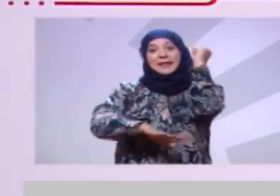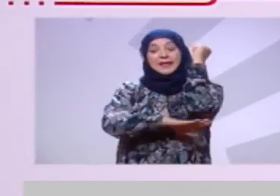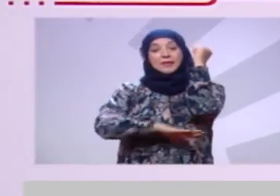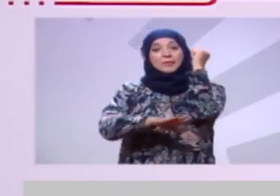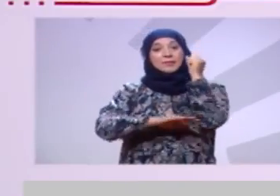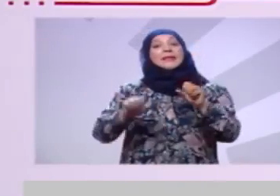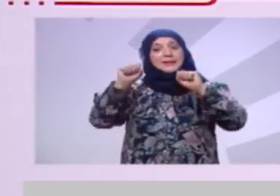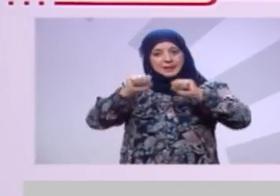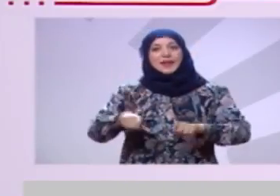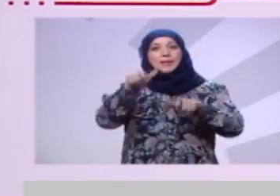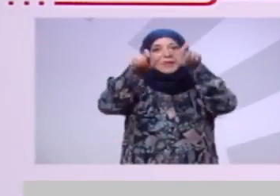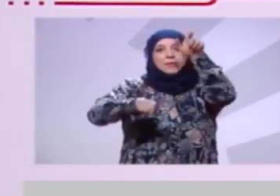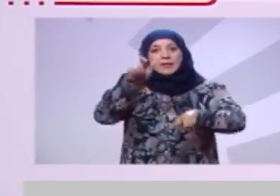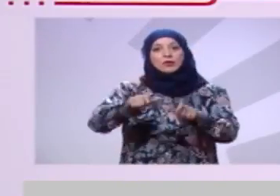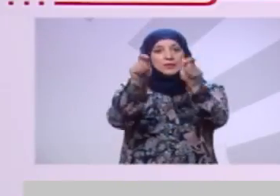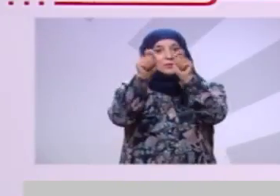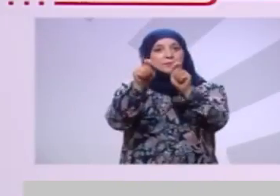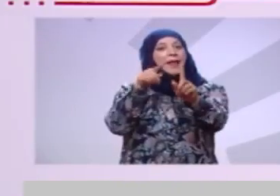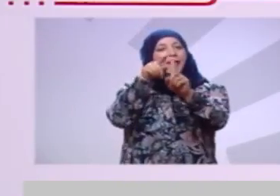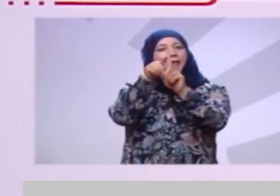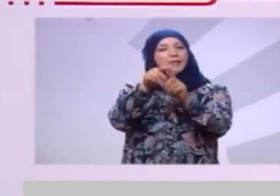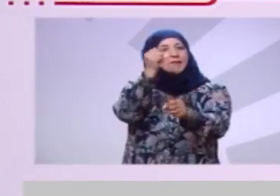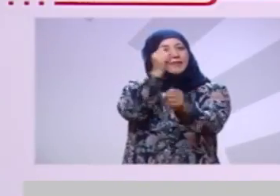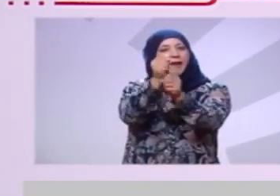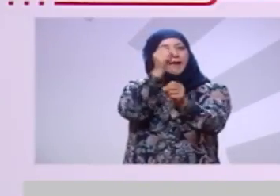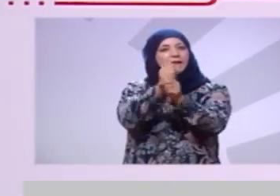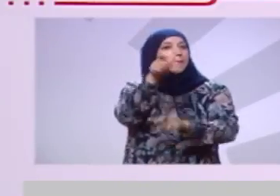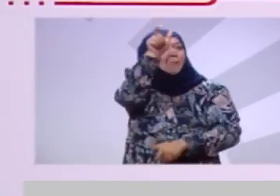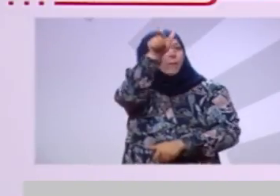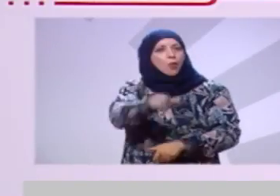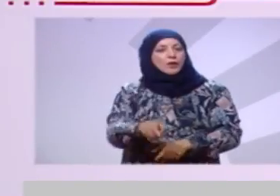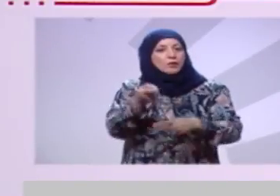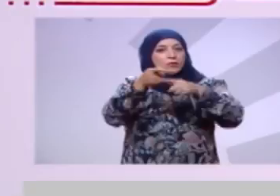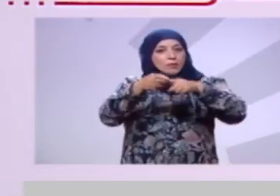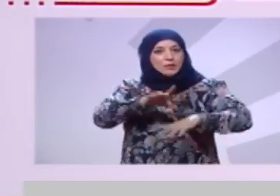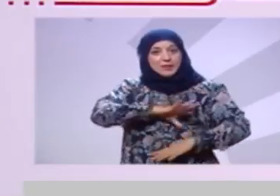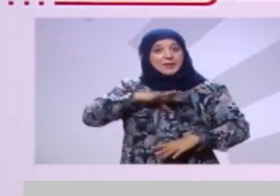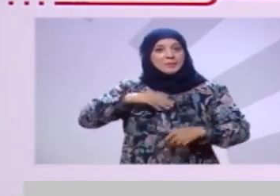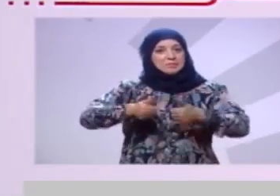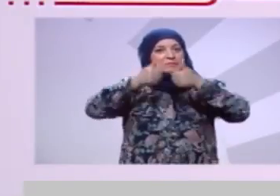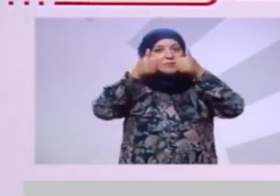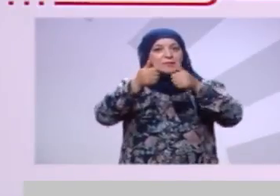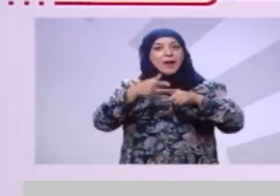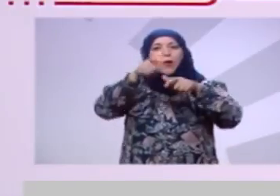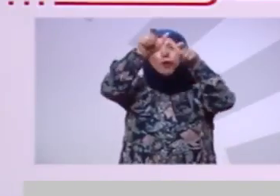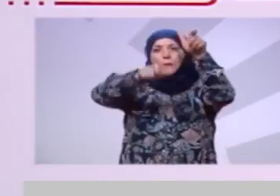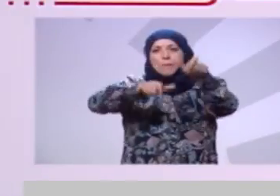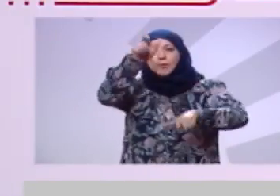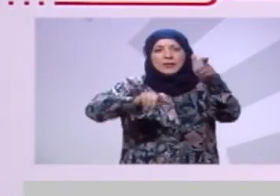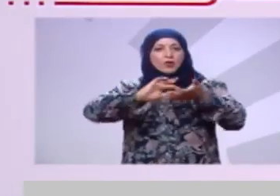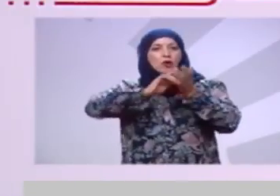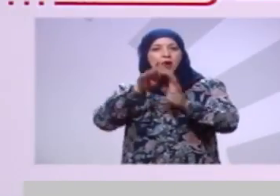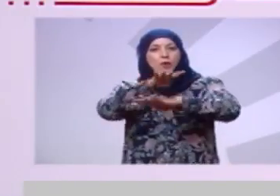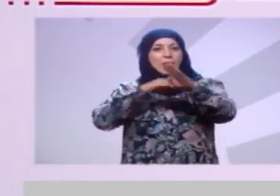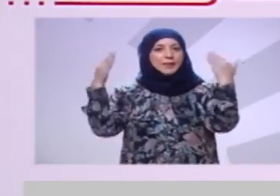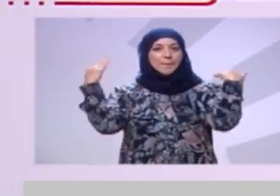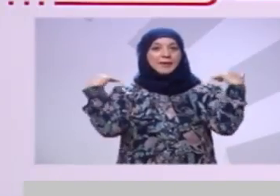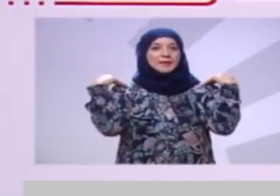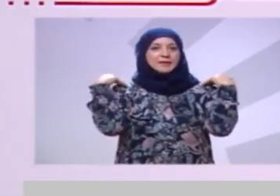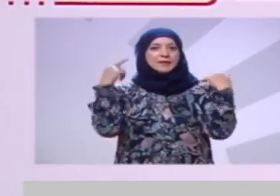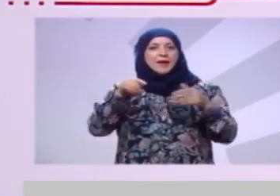سياسية تهدف إلى خدمة المواطن ورفاهيته مواطنين الإجلاء ولاية منزرت ولاية